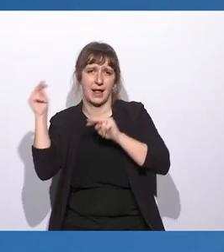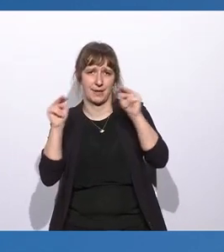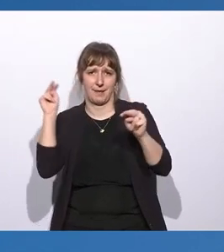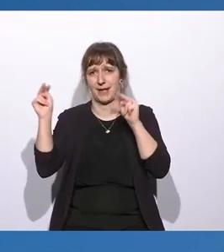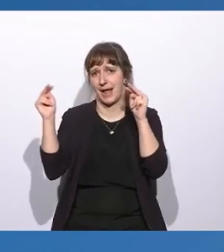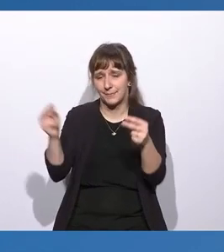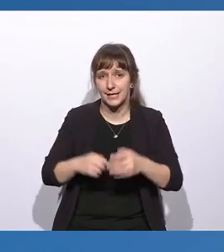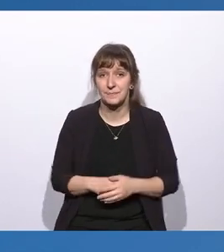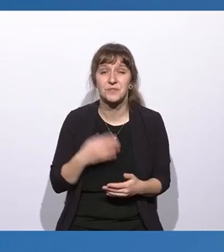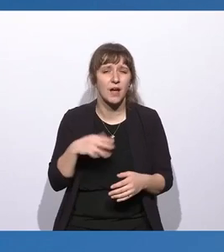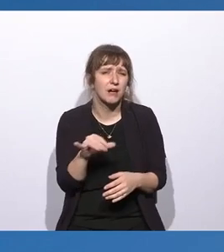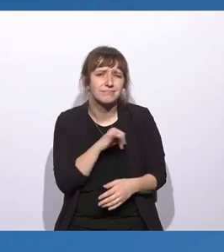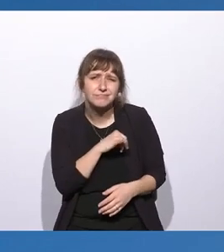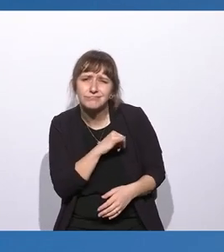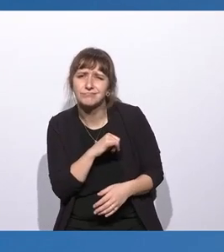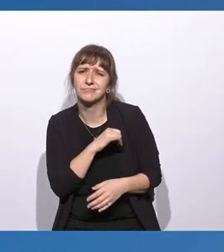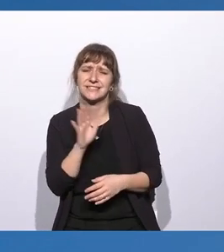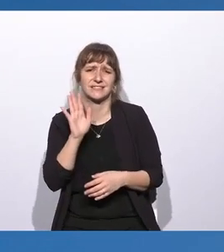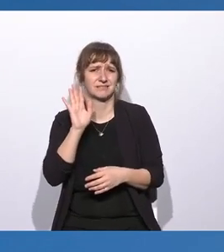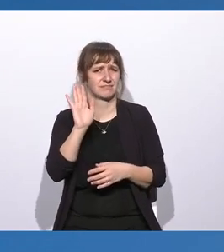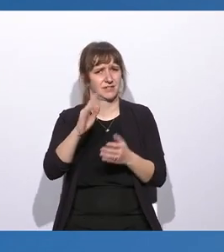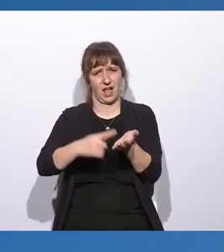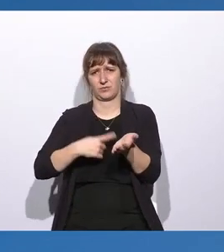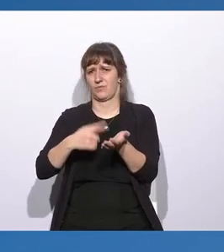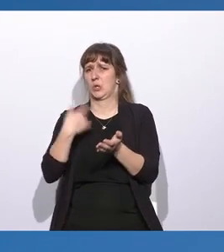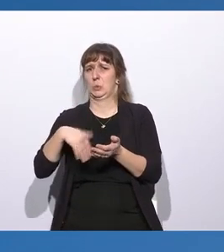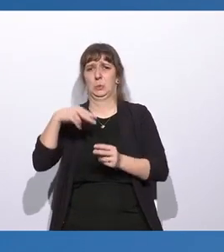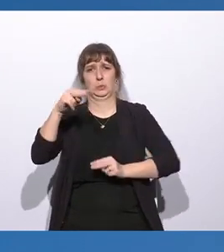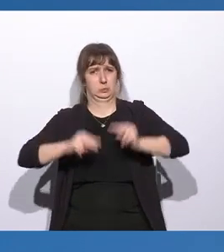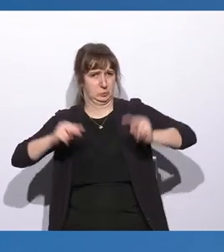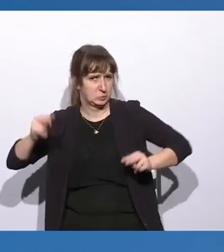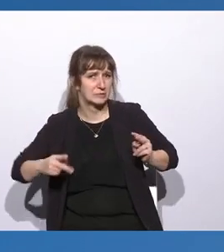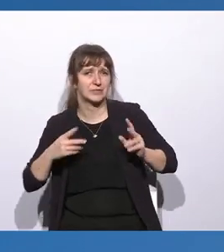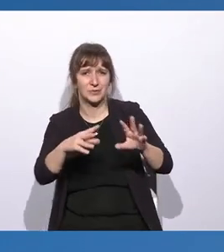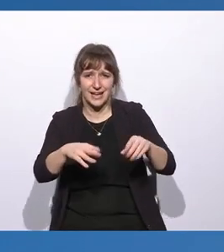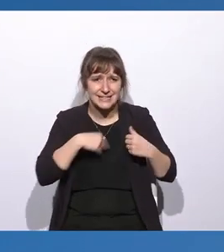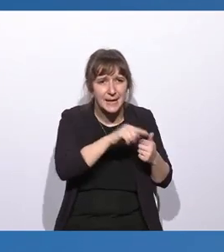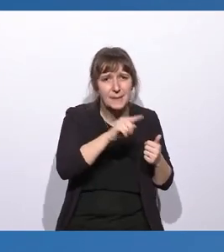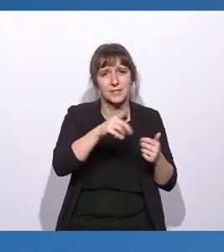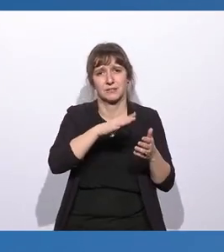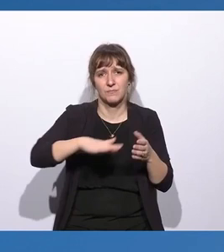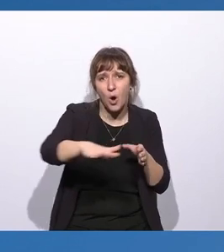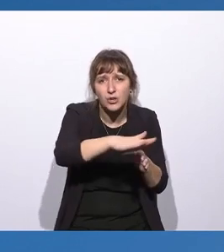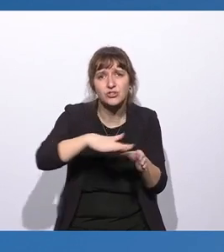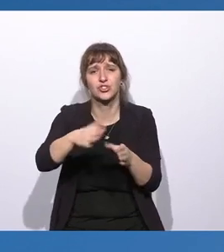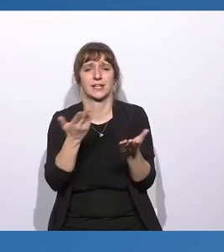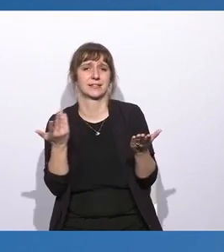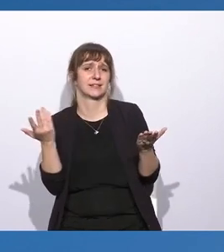Und es war interessant zu sehen, wie unterschiedlich die Herausforderungen sind in den Unternehmen, in den Branchen im Umgang mit